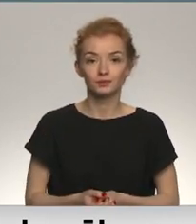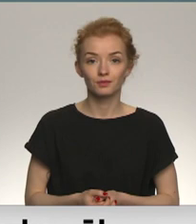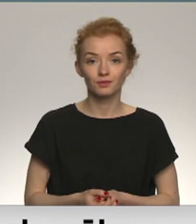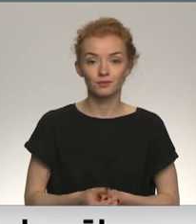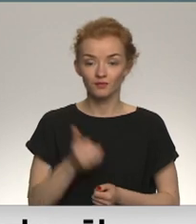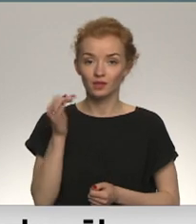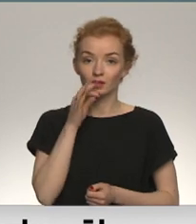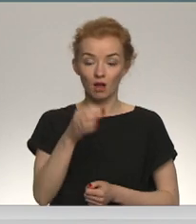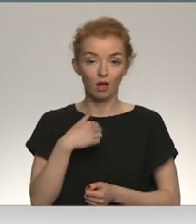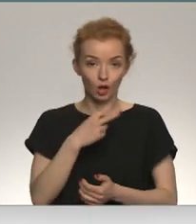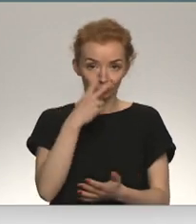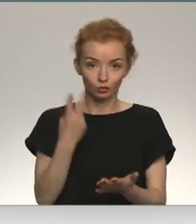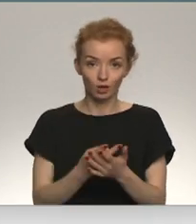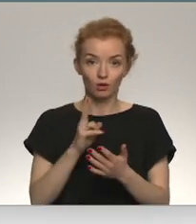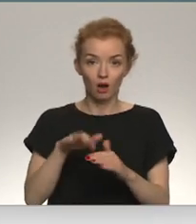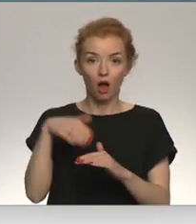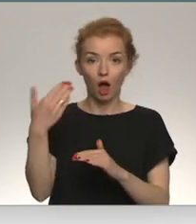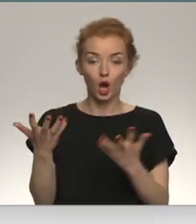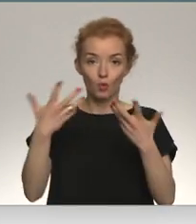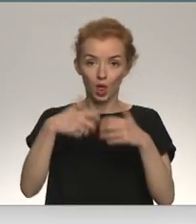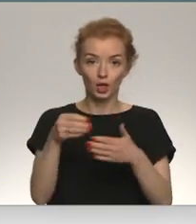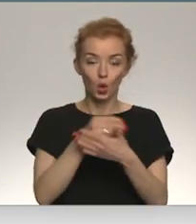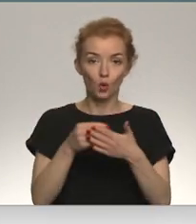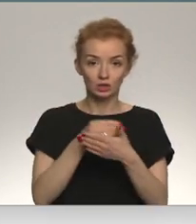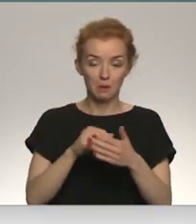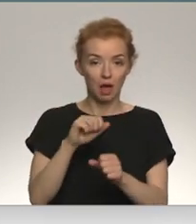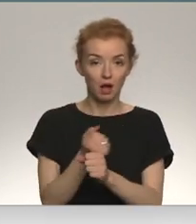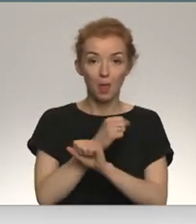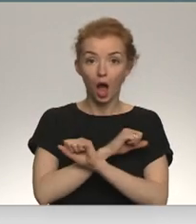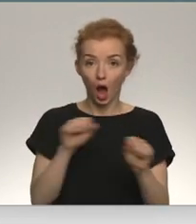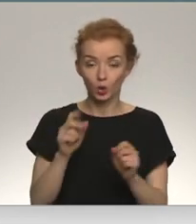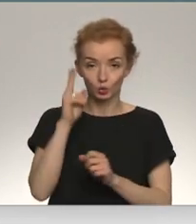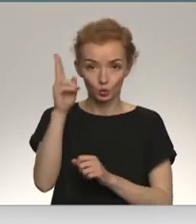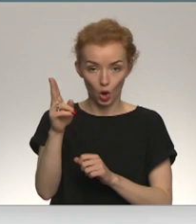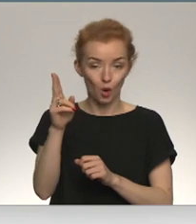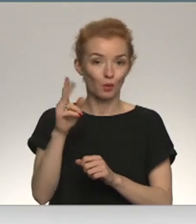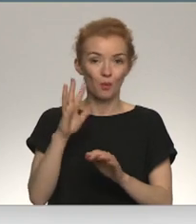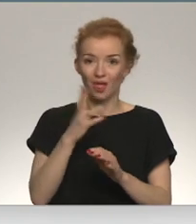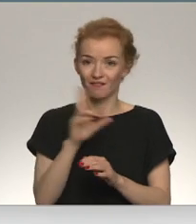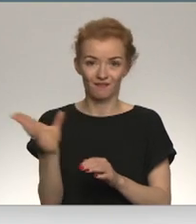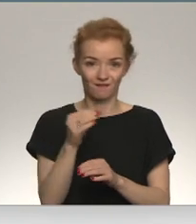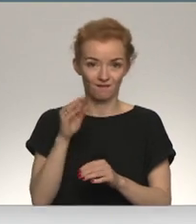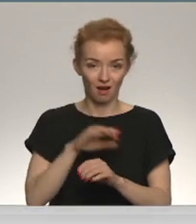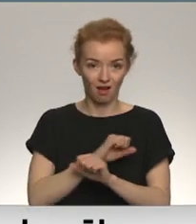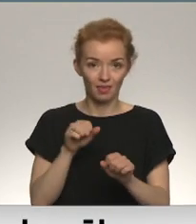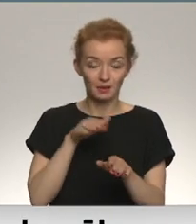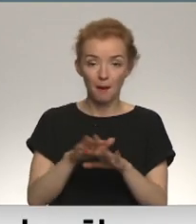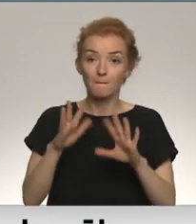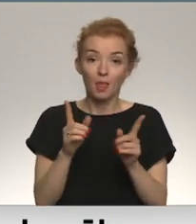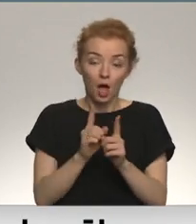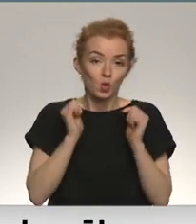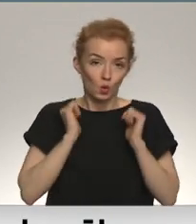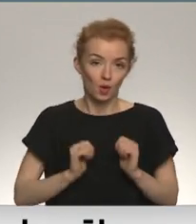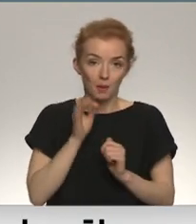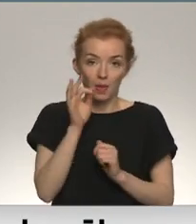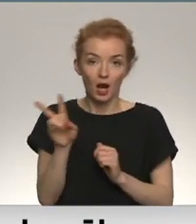Es uzskatu, ka ārpolitika nozīmē ne tikai ātras solījumus, ko nevar izpildīt, bet godīgi pateikt, kas šobrīd ir